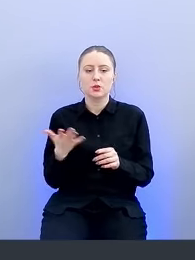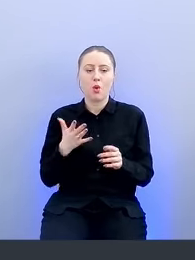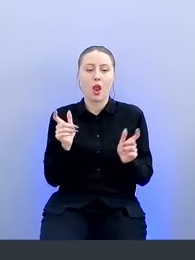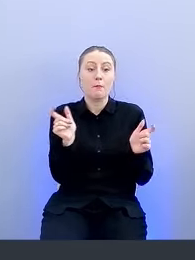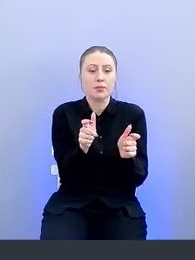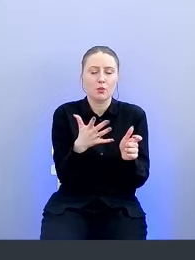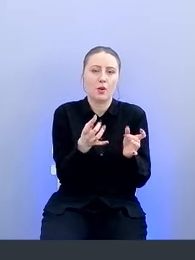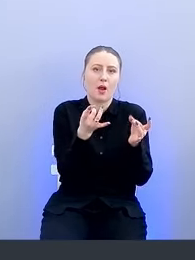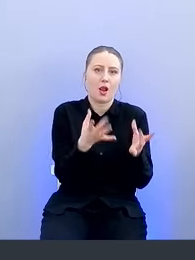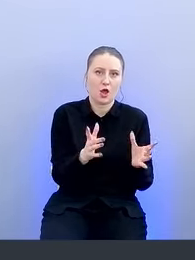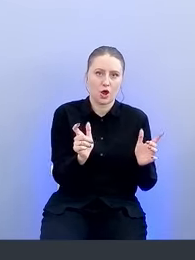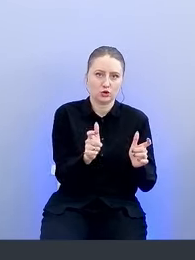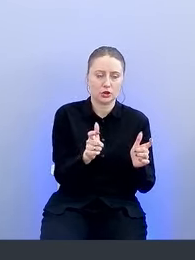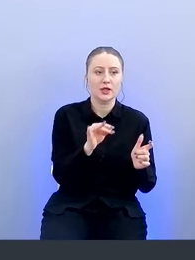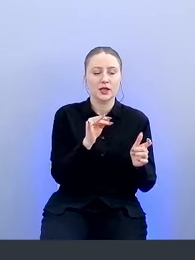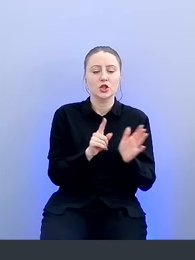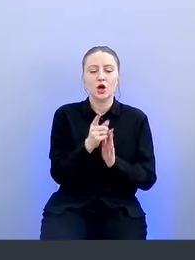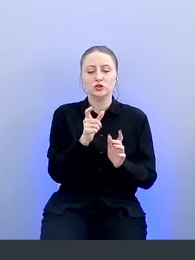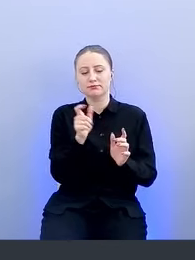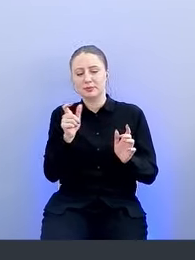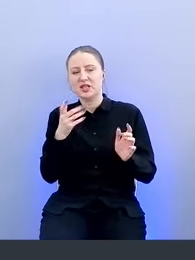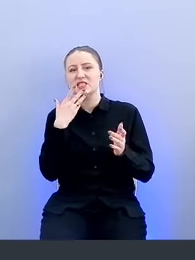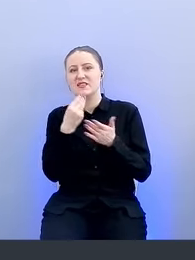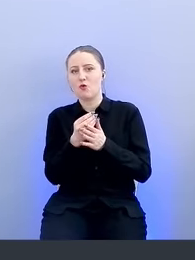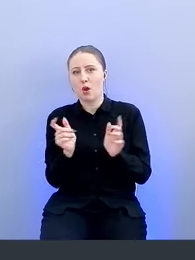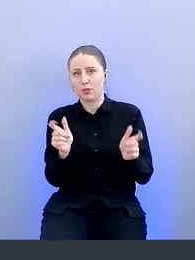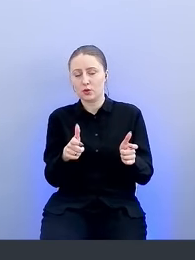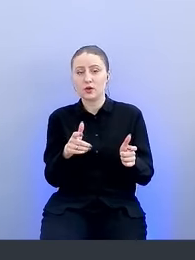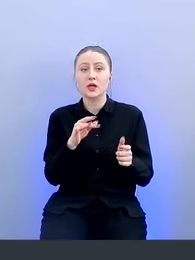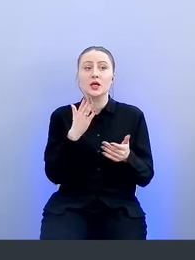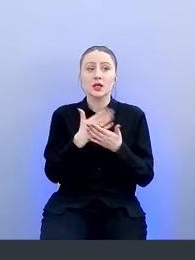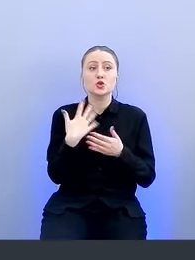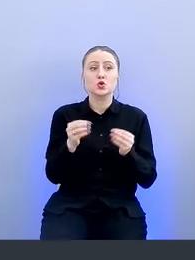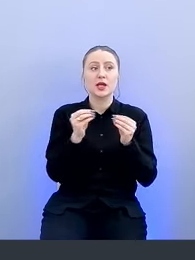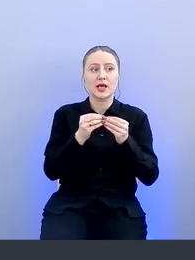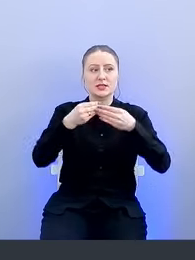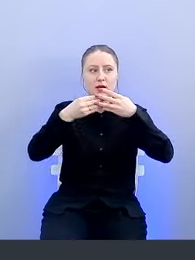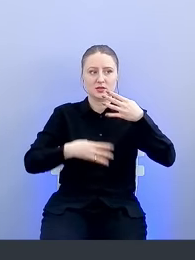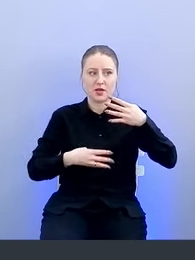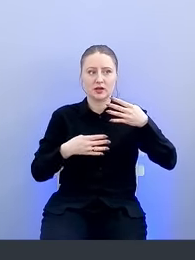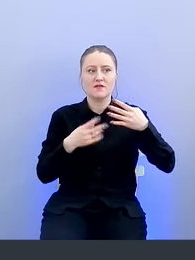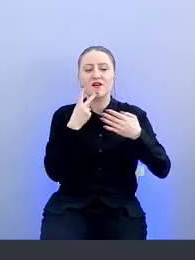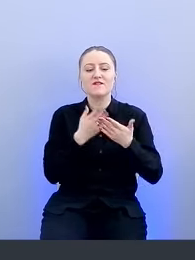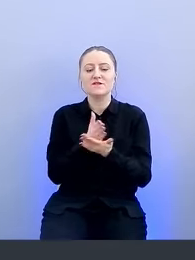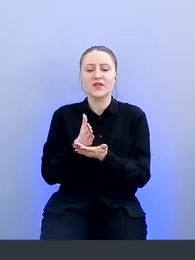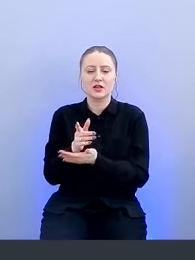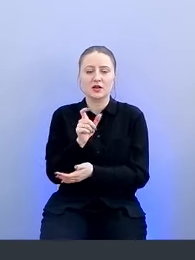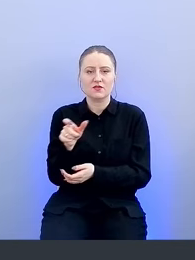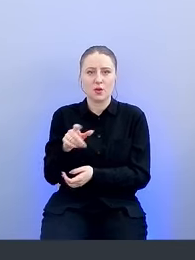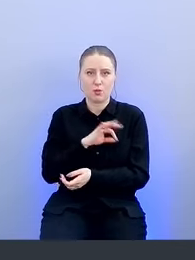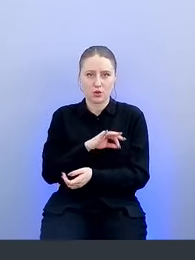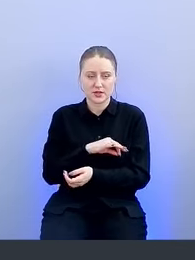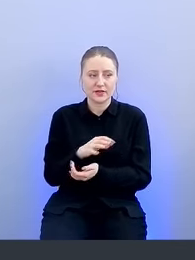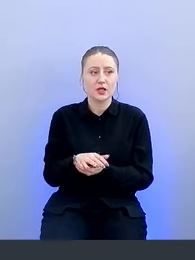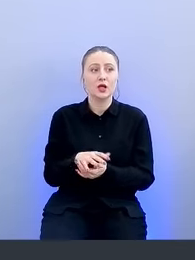и выделили свои блокировки. На текущий момент у нас есть 10 видов разметки пользователей. Некоторые виды блокировок